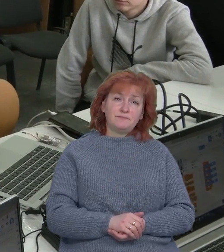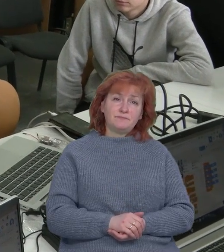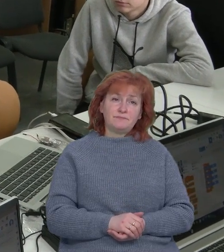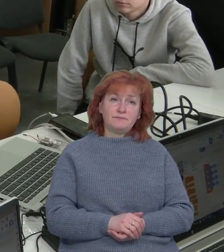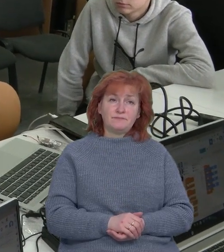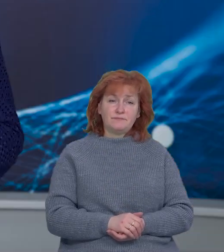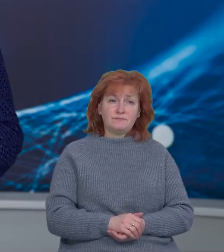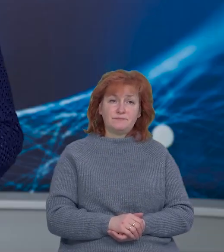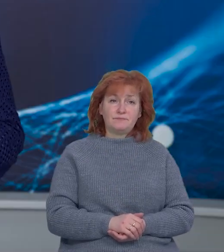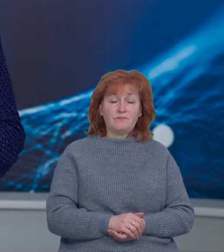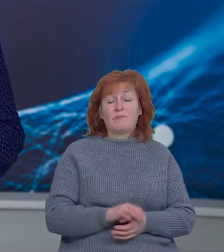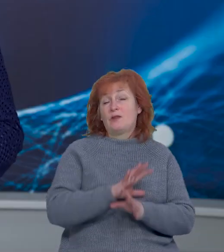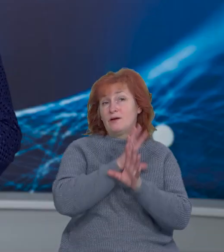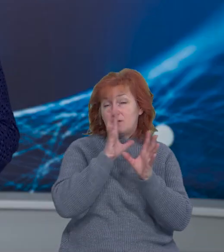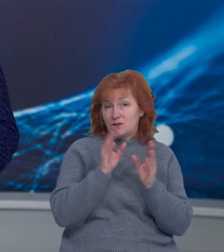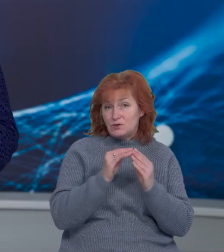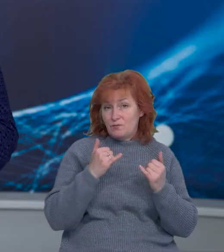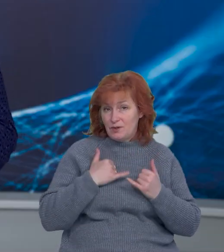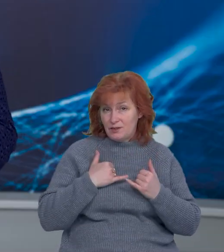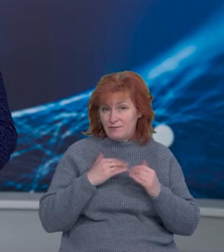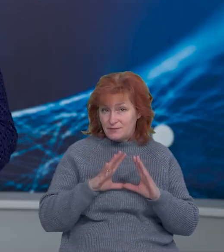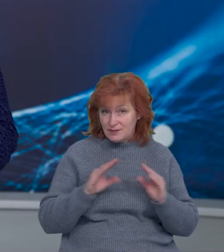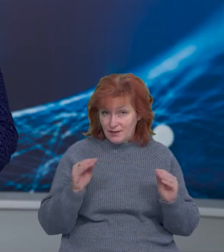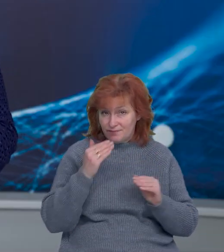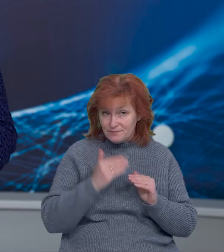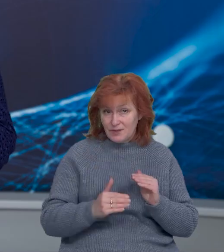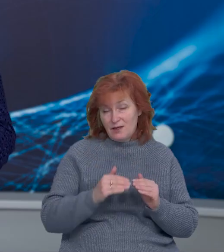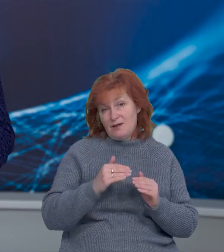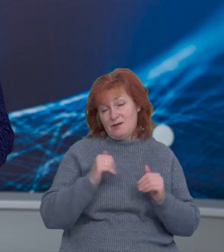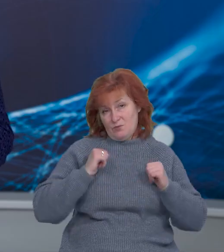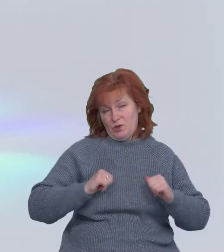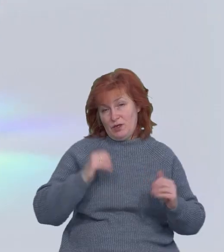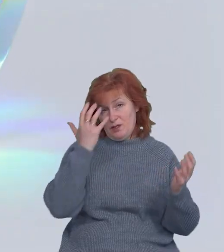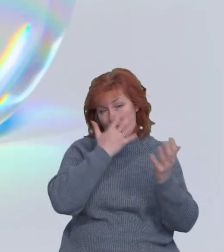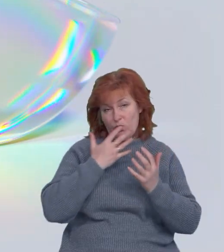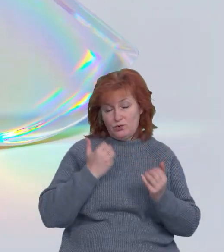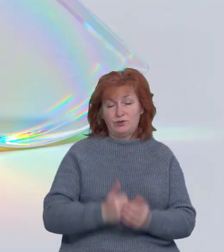Черніїв. На цьому в мене все. Гарного всім вечора та тихої ночі.